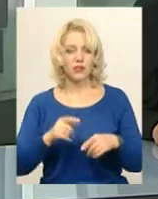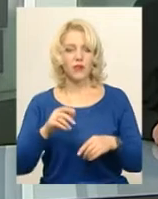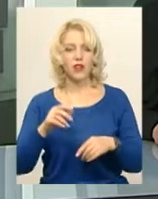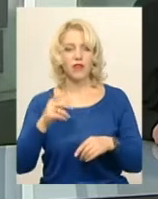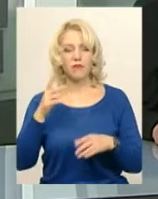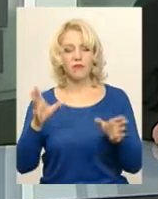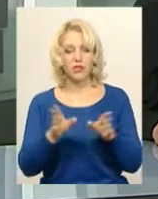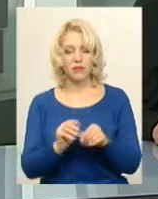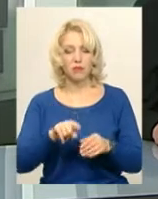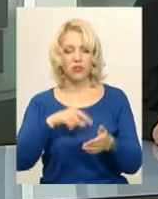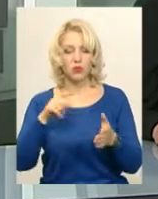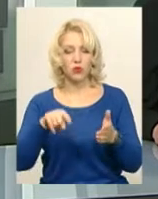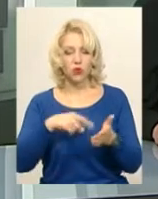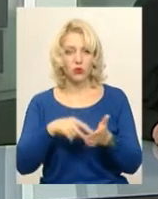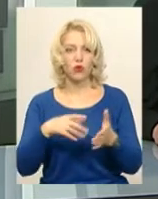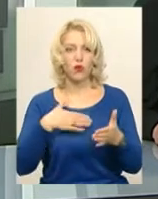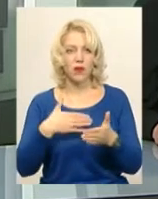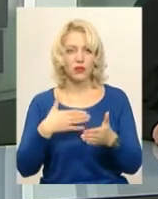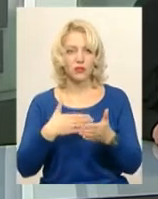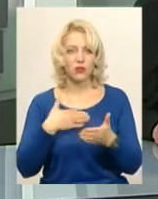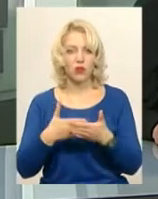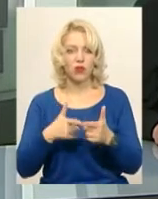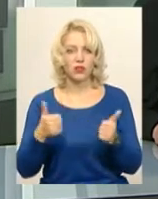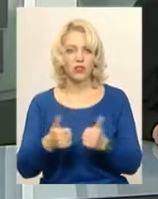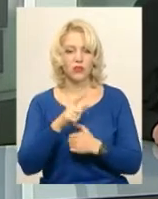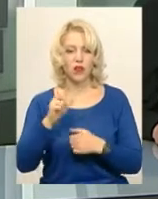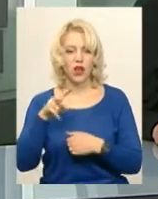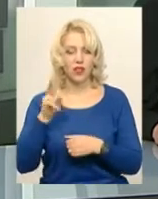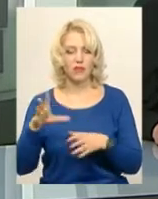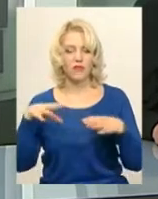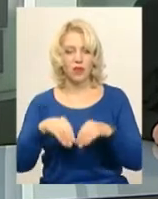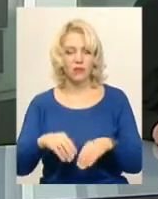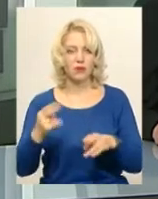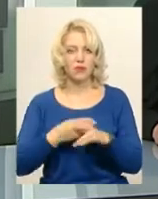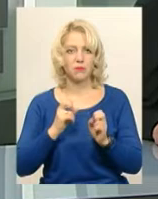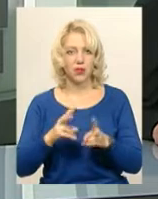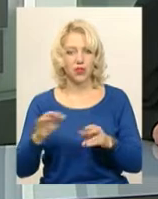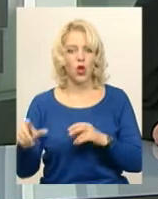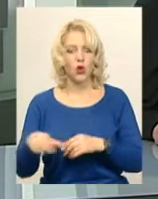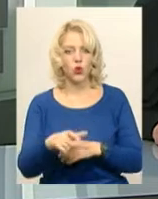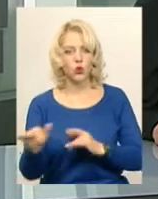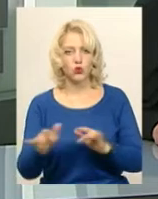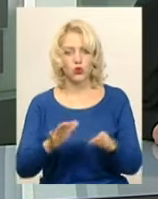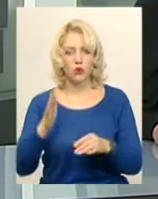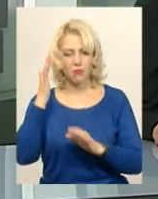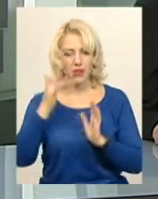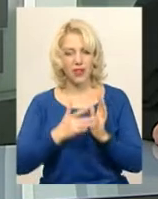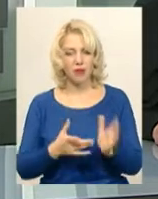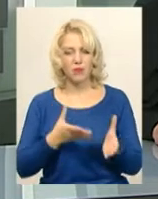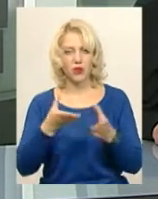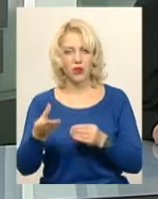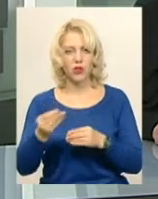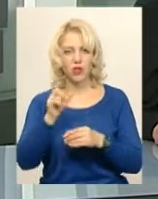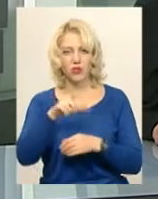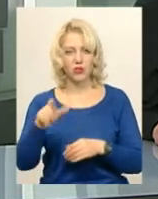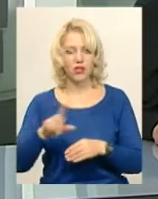з міською громадською організацією «Халк» в рамках проведення тижня безпеки дорожнього руху. Мета акції – перехонати пішоходів, не